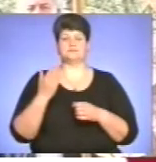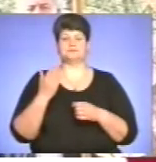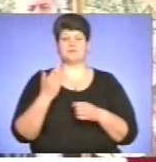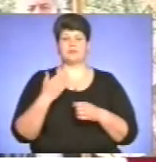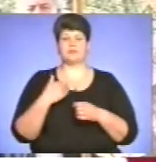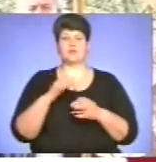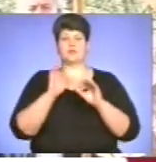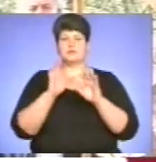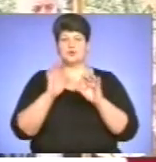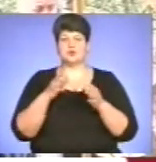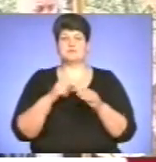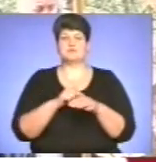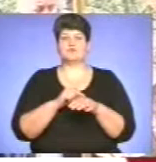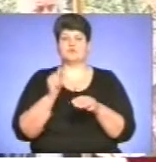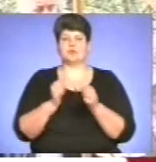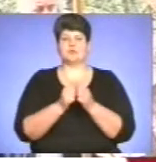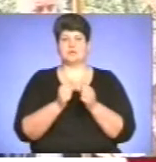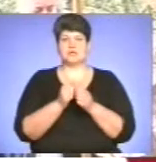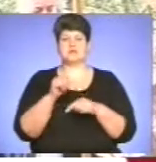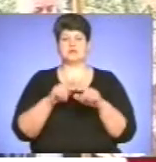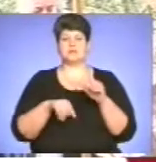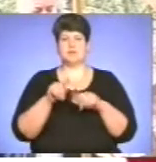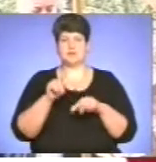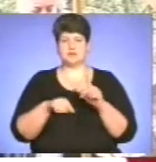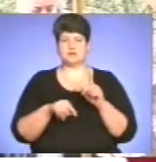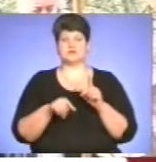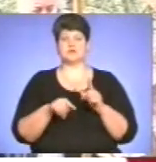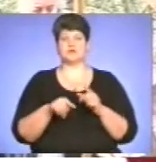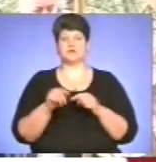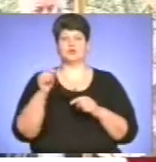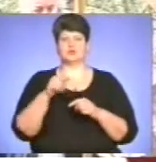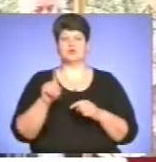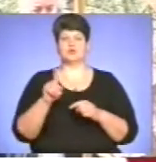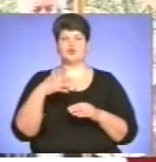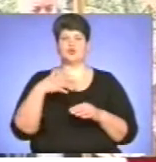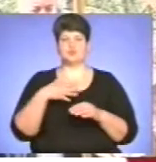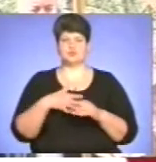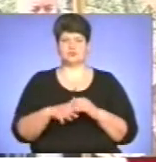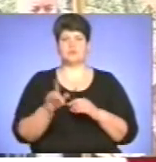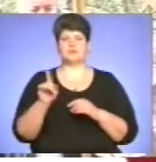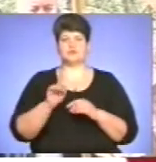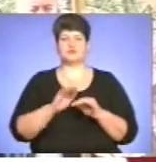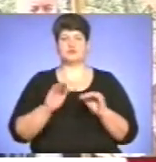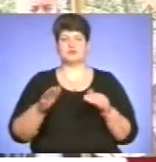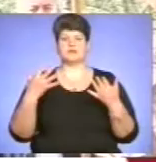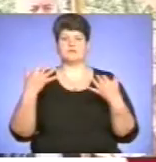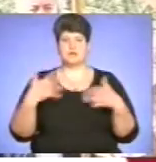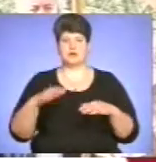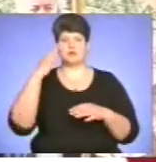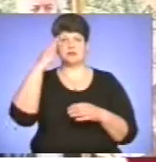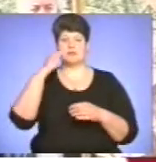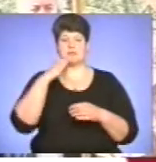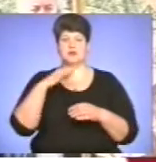висловуємо співчуття близьким, рідним, тому що розуміємо, що діти втратили батька,